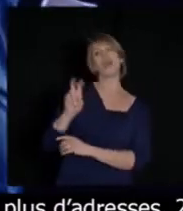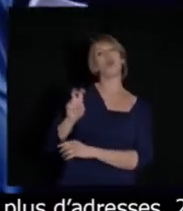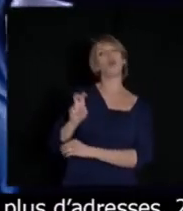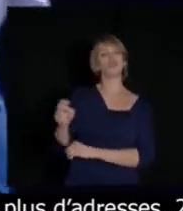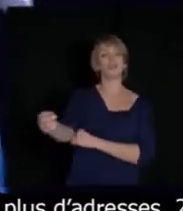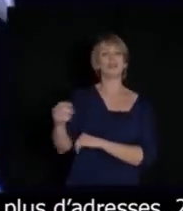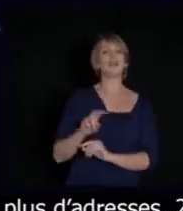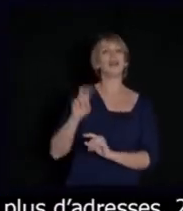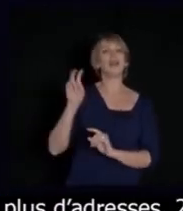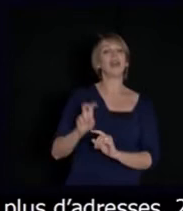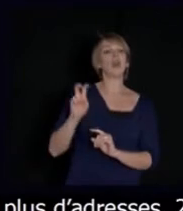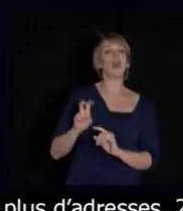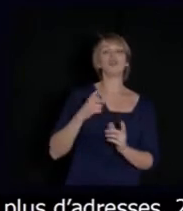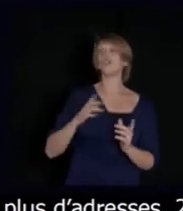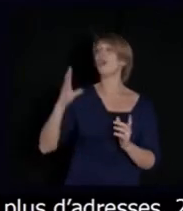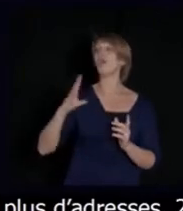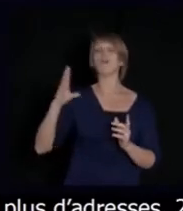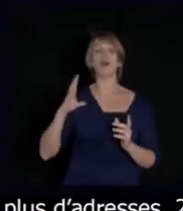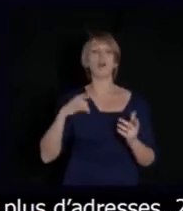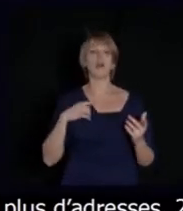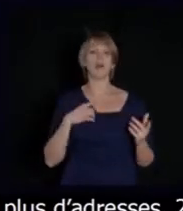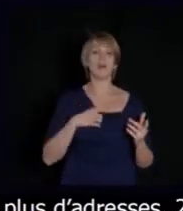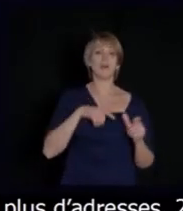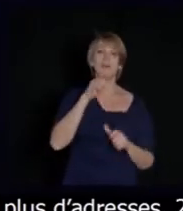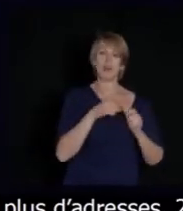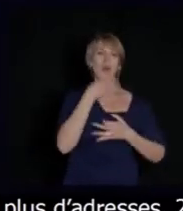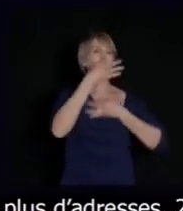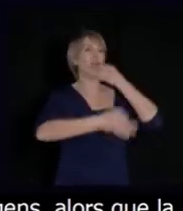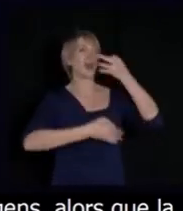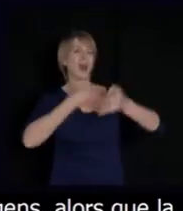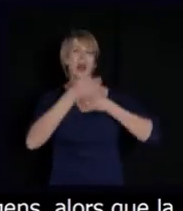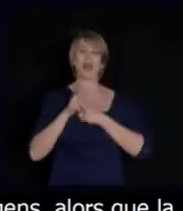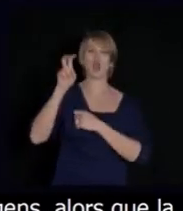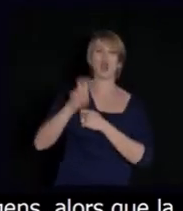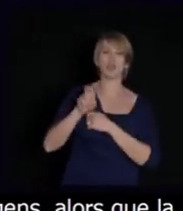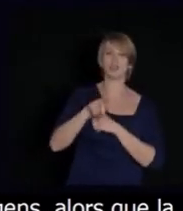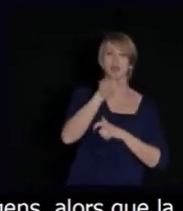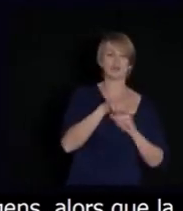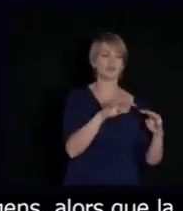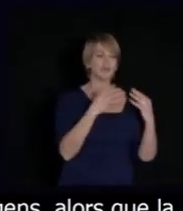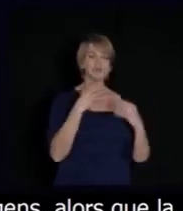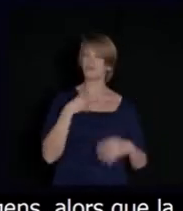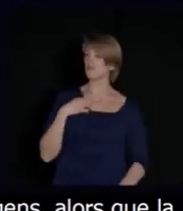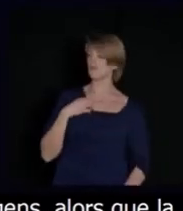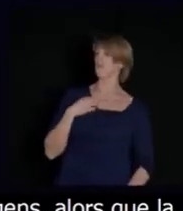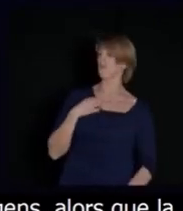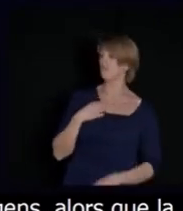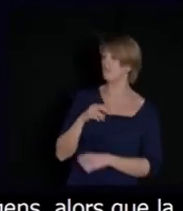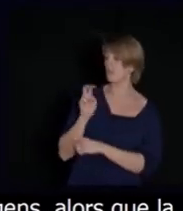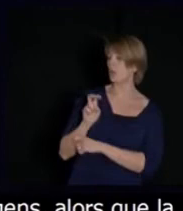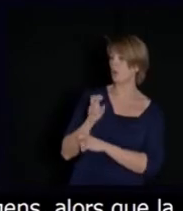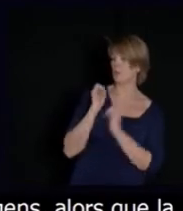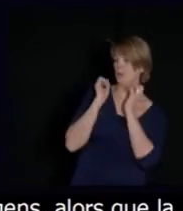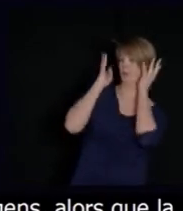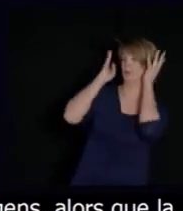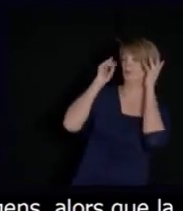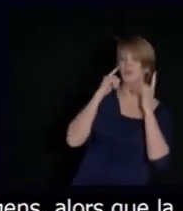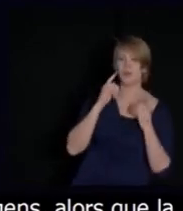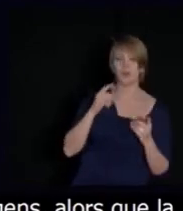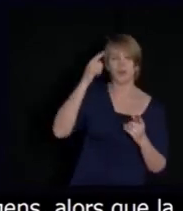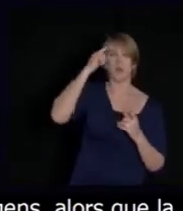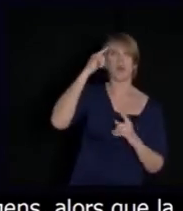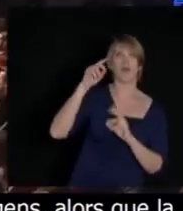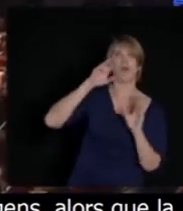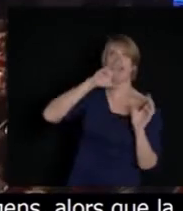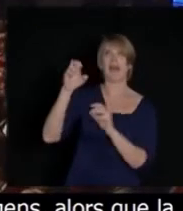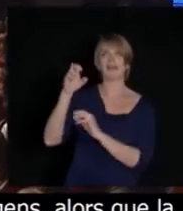planète. La planification écologique qui faisait hier bondir, paraît-il, tant de gens qui me regardaient d'un œil suspect en entendant